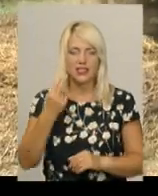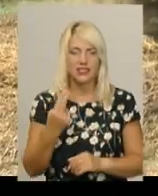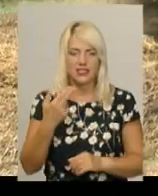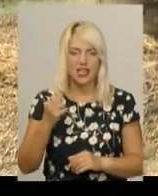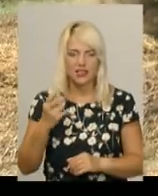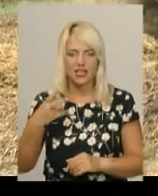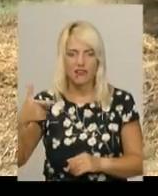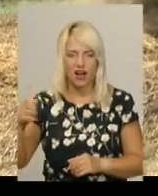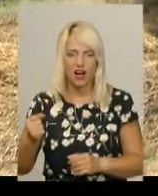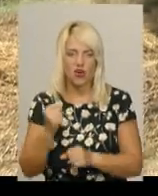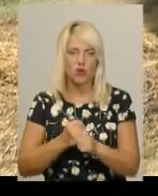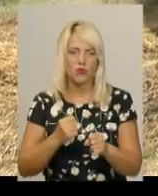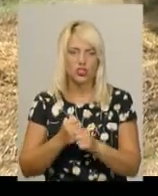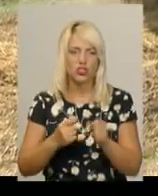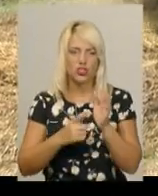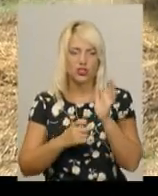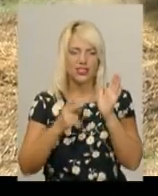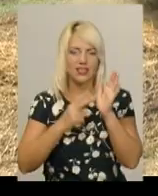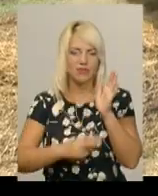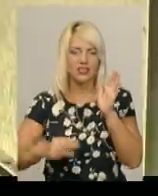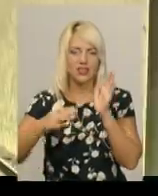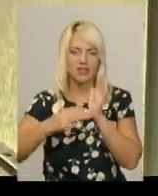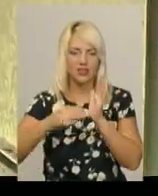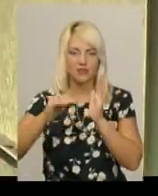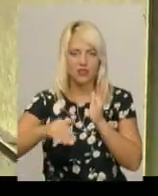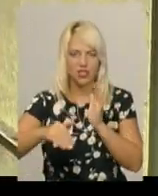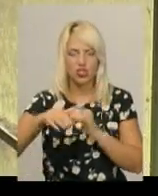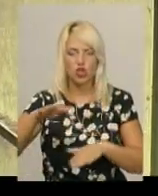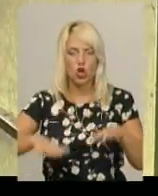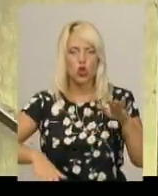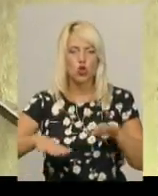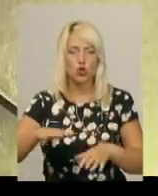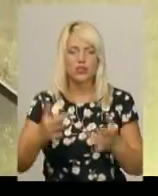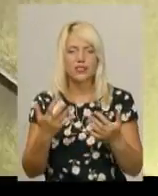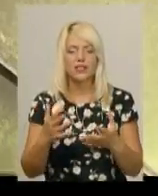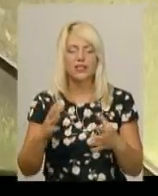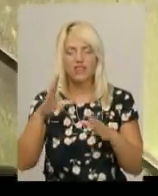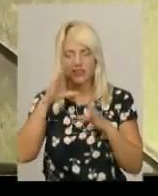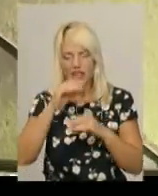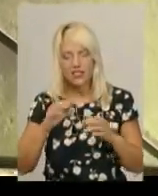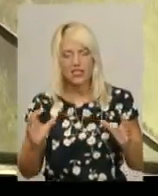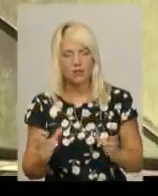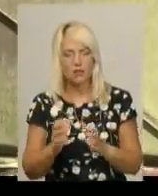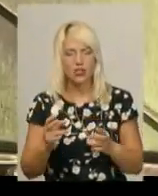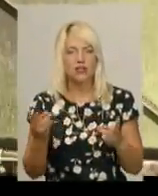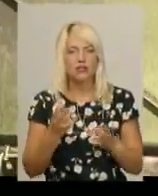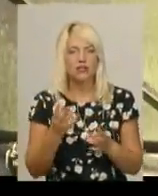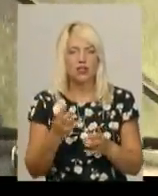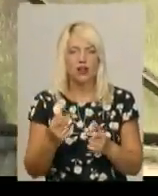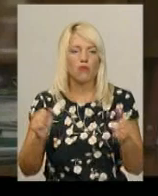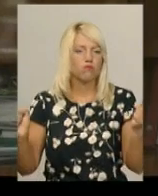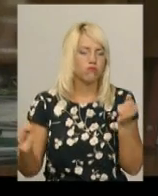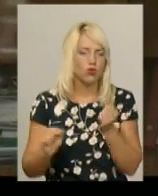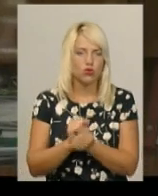сьогодні 687 тисяч тонн. Про це каже Ванда Сердюк. Скількість цього зерна вдасться зберегти залежить від ретельності просушування вологого